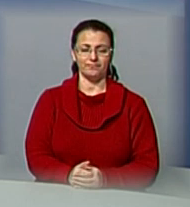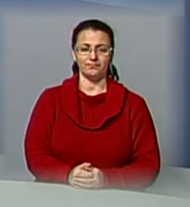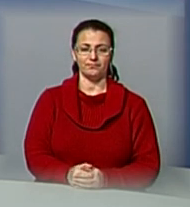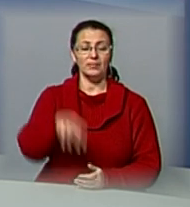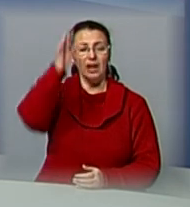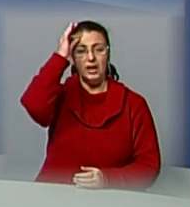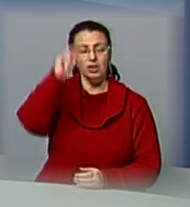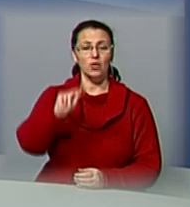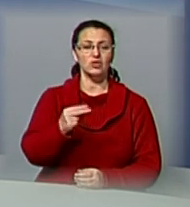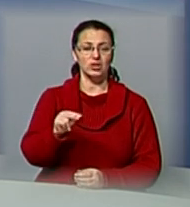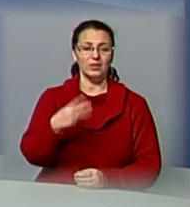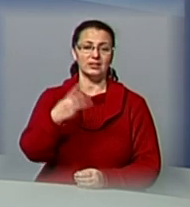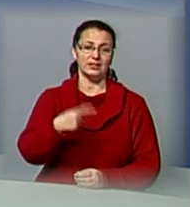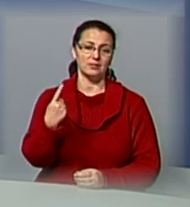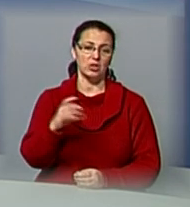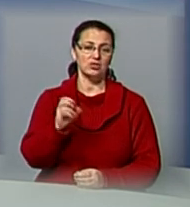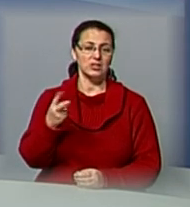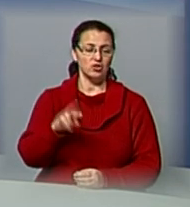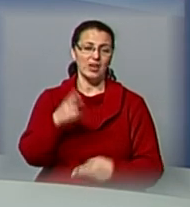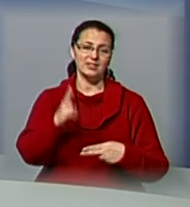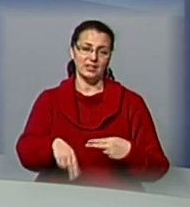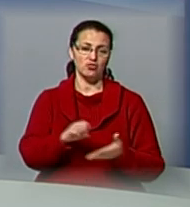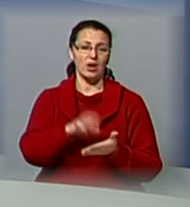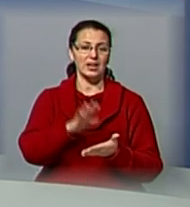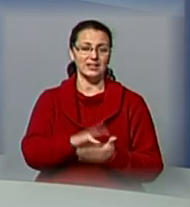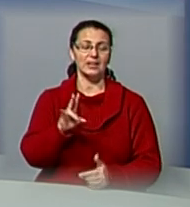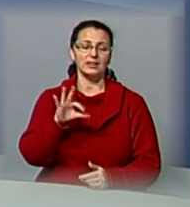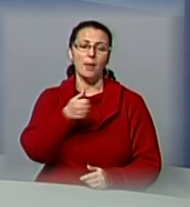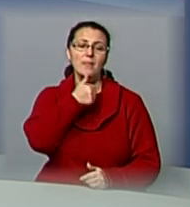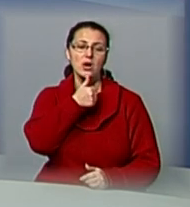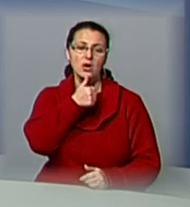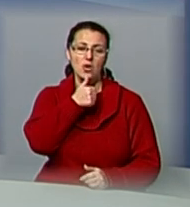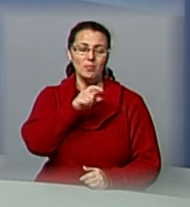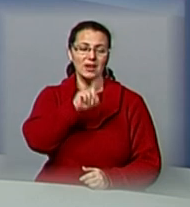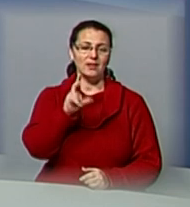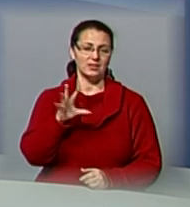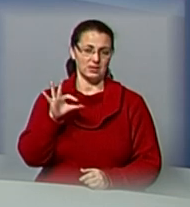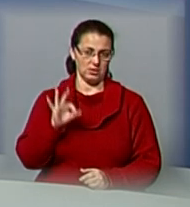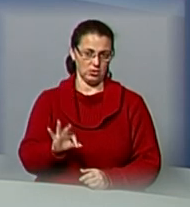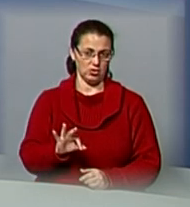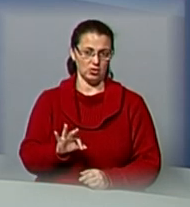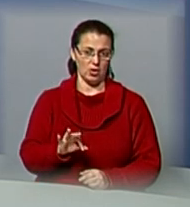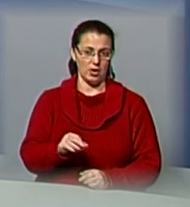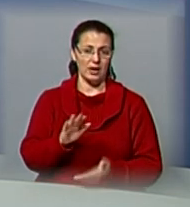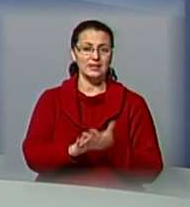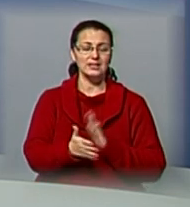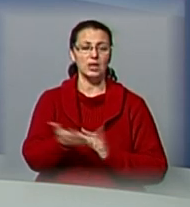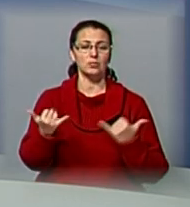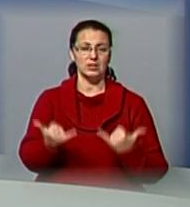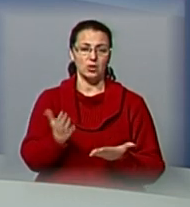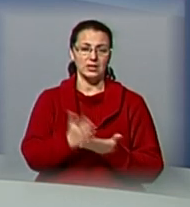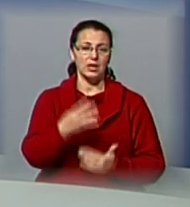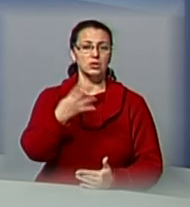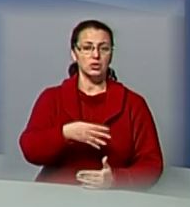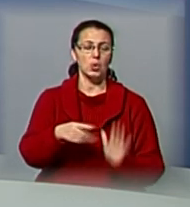Нагадаю, що в четвер, 31 січня, закінчується реєстрація на пробне незалежне оцінювання. Станом на сьогодні є